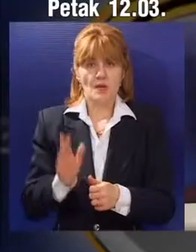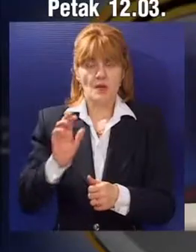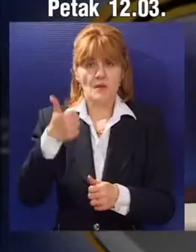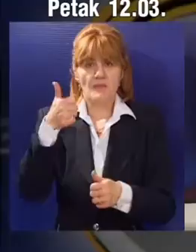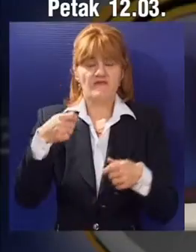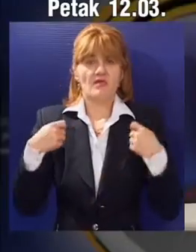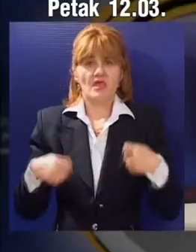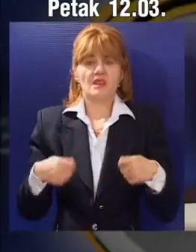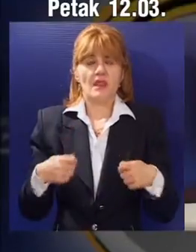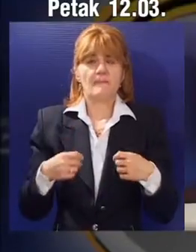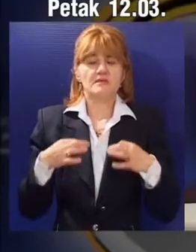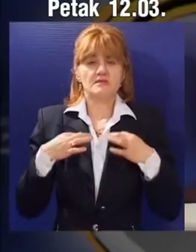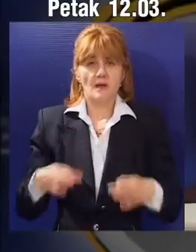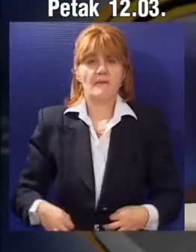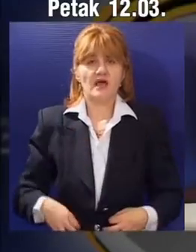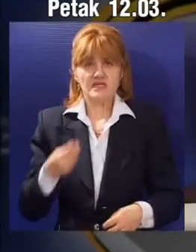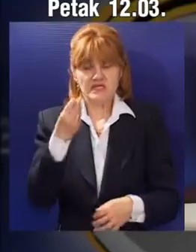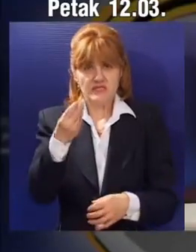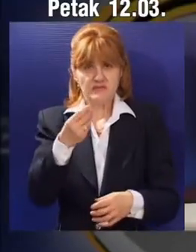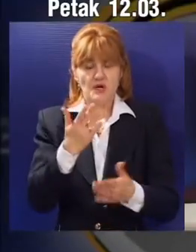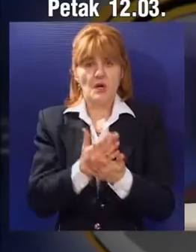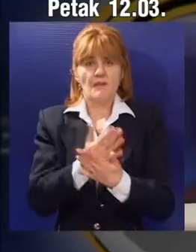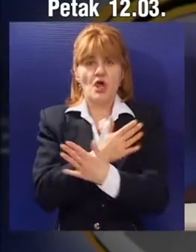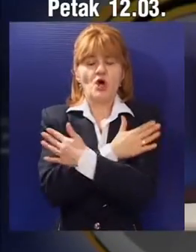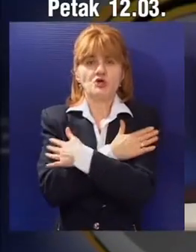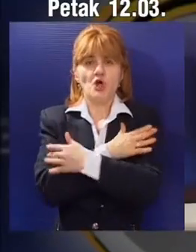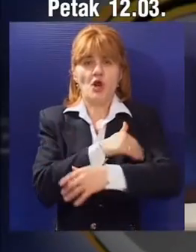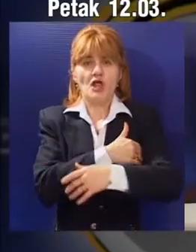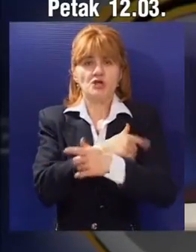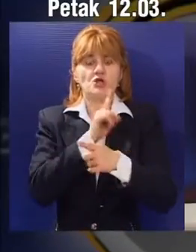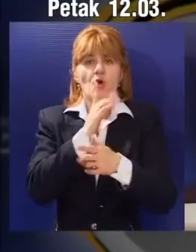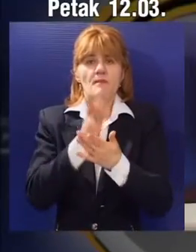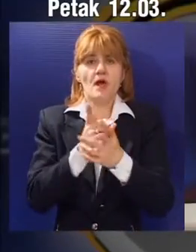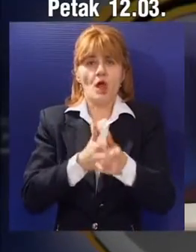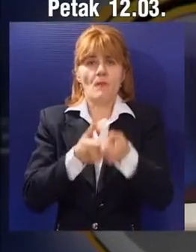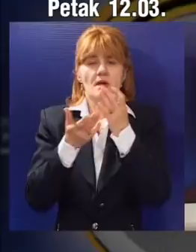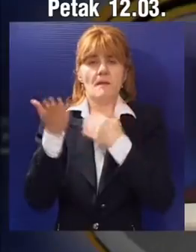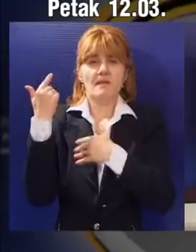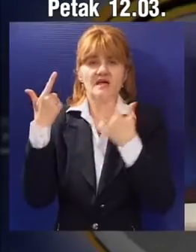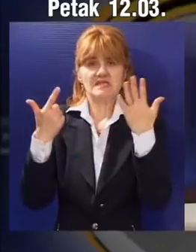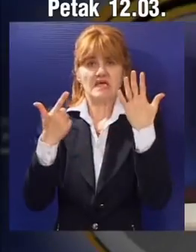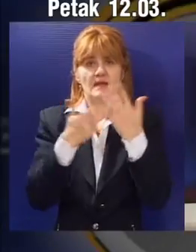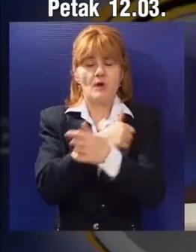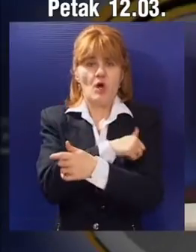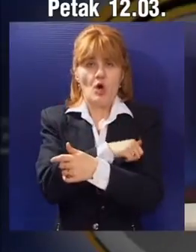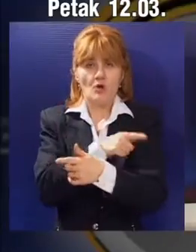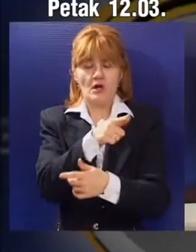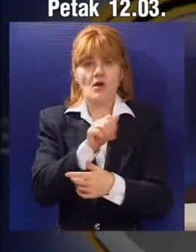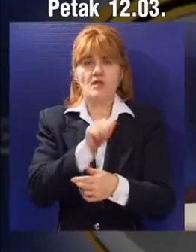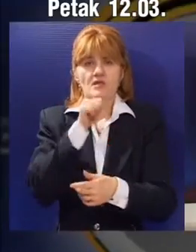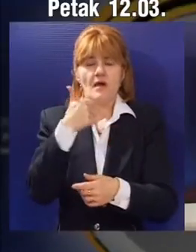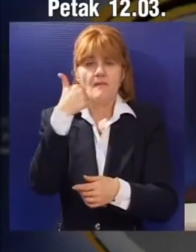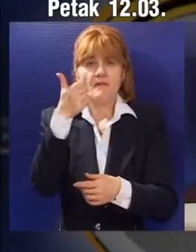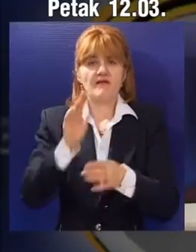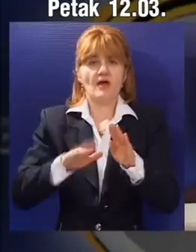Prvi demokratski izabrani premijer Srbije Zoran Đinđić ubijen je pretačno sedam godina. Bio je prvi premijer Srbije posle pada